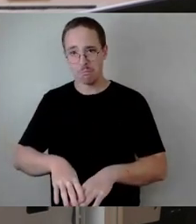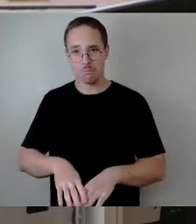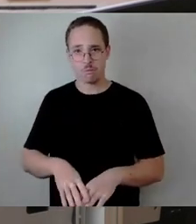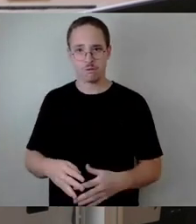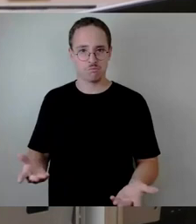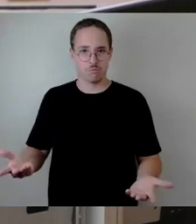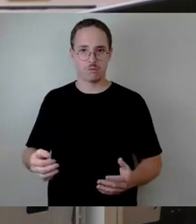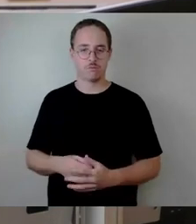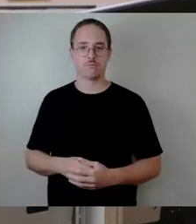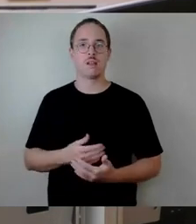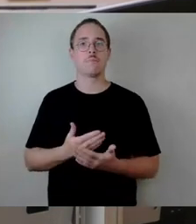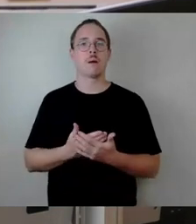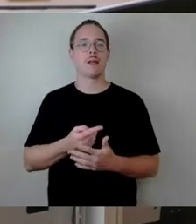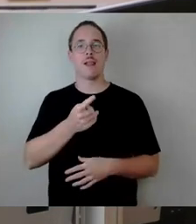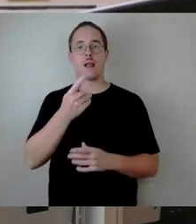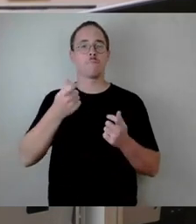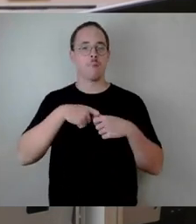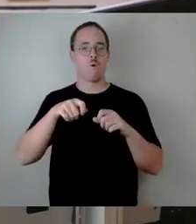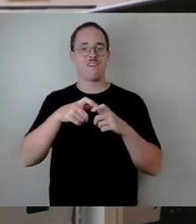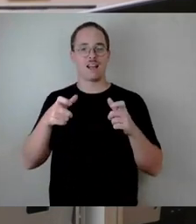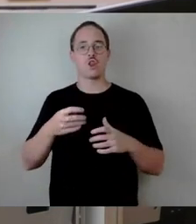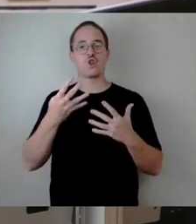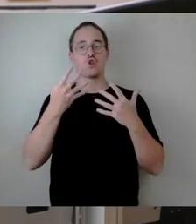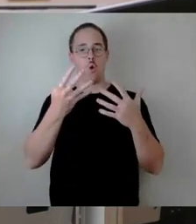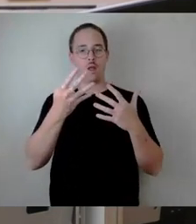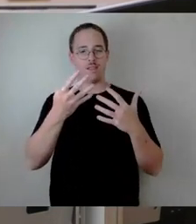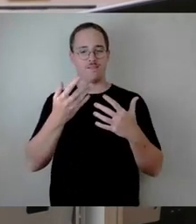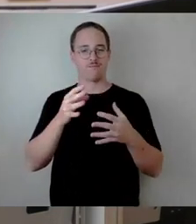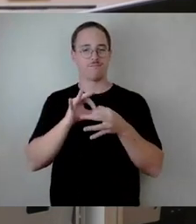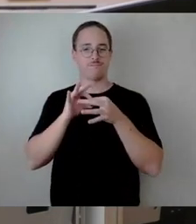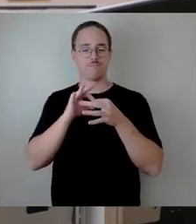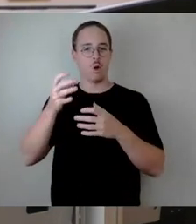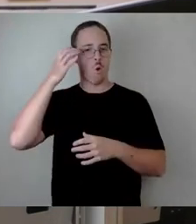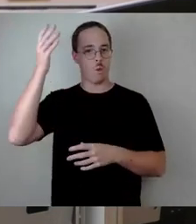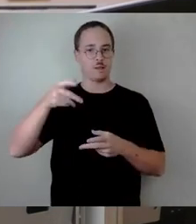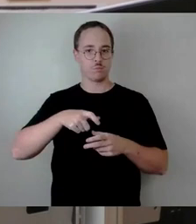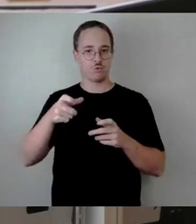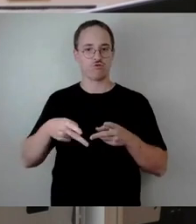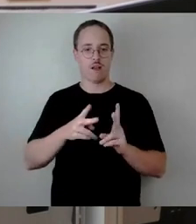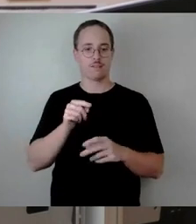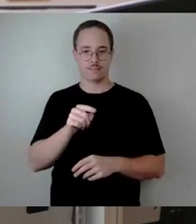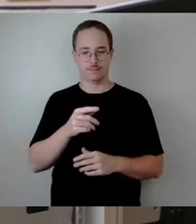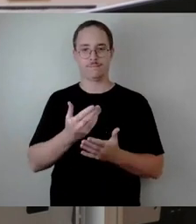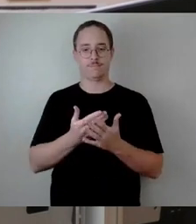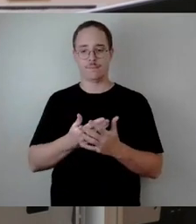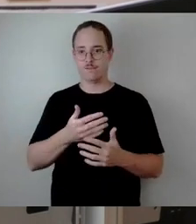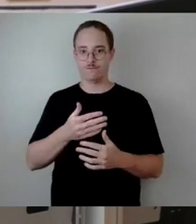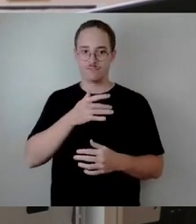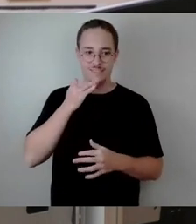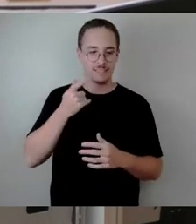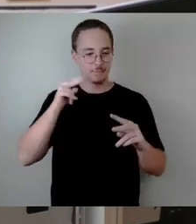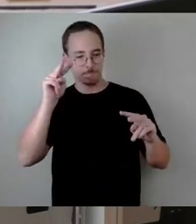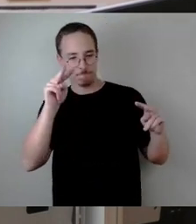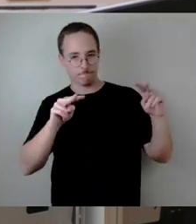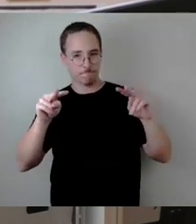Straße nicht haben. Deswegen diese strenge Monitoring und diese Einschränkungen, weil nicht genügend schlaffe